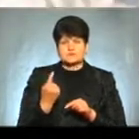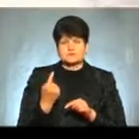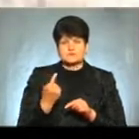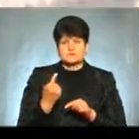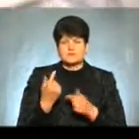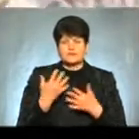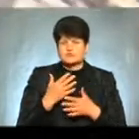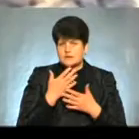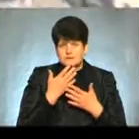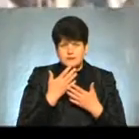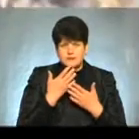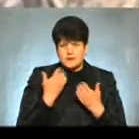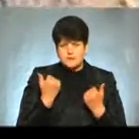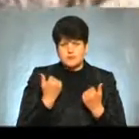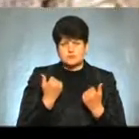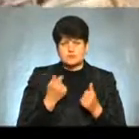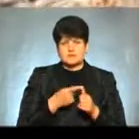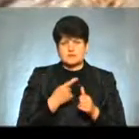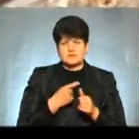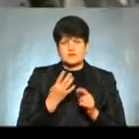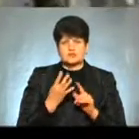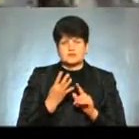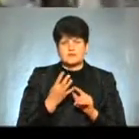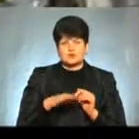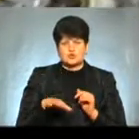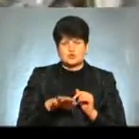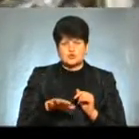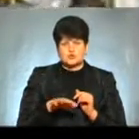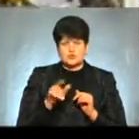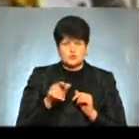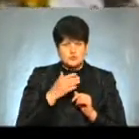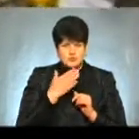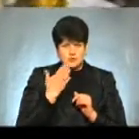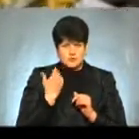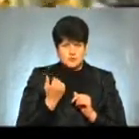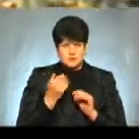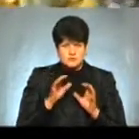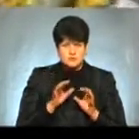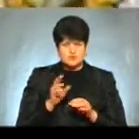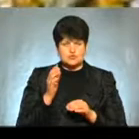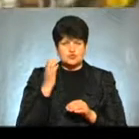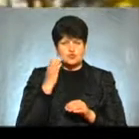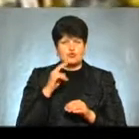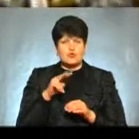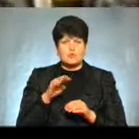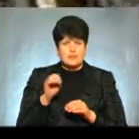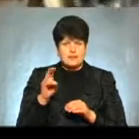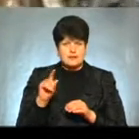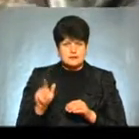мають на іменування четвертої зони Тобто люди не мають статусу «Чорнобильців»? Тому що,